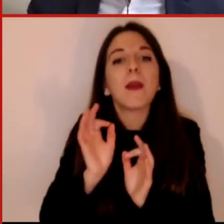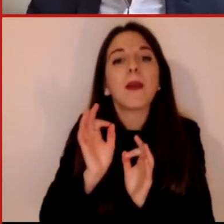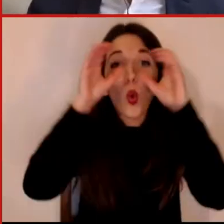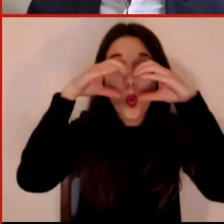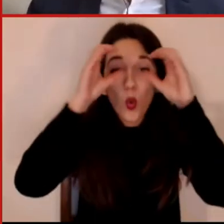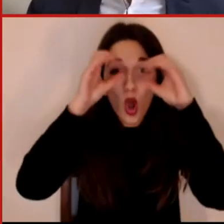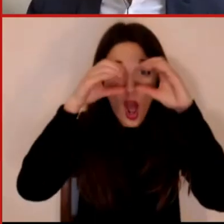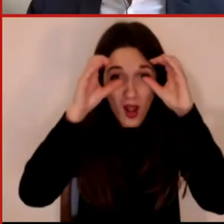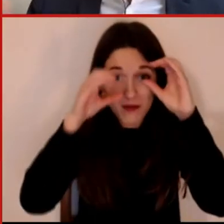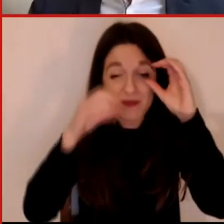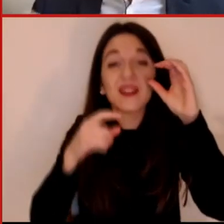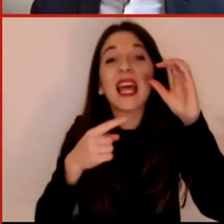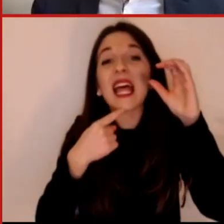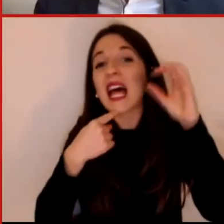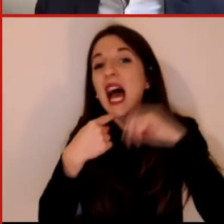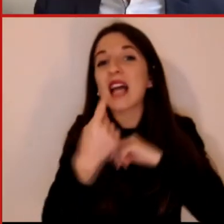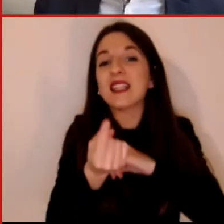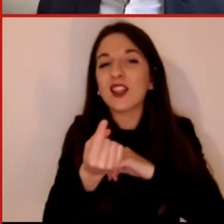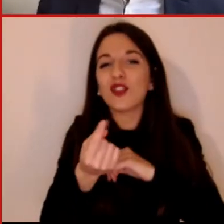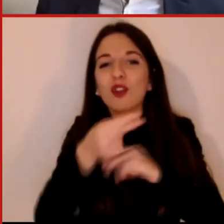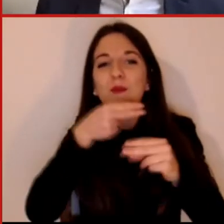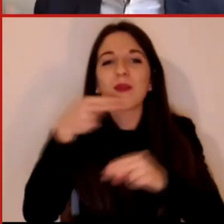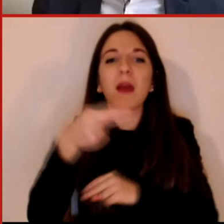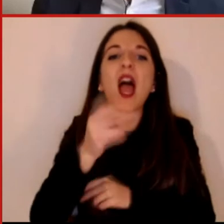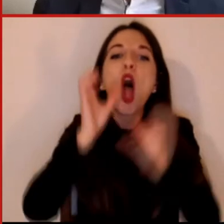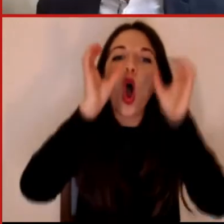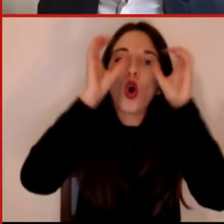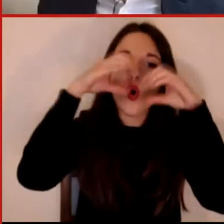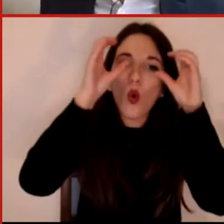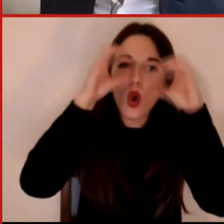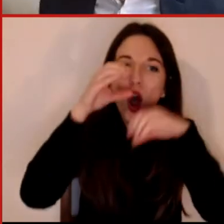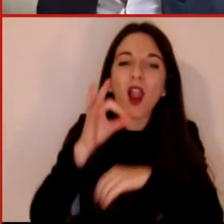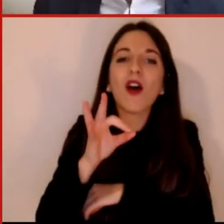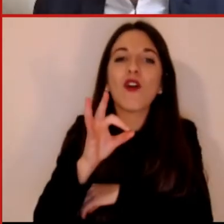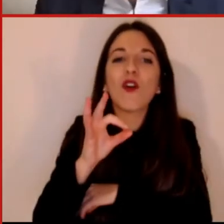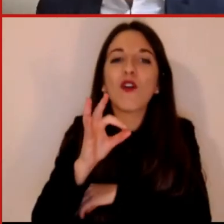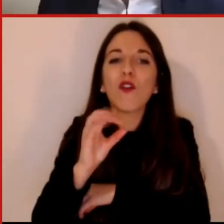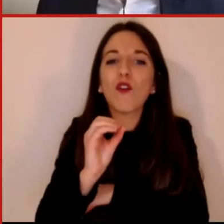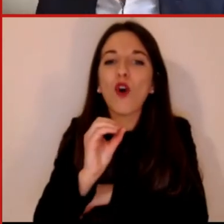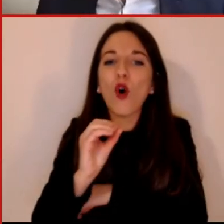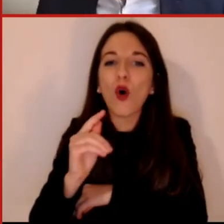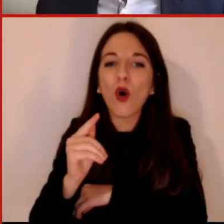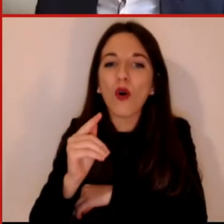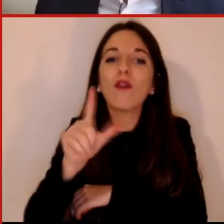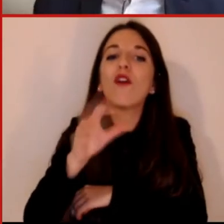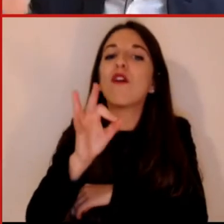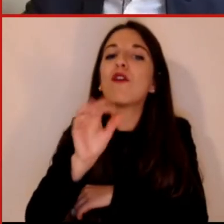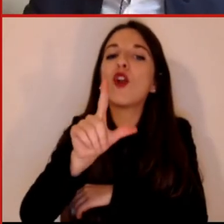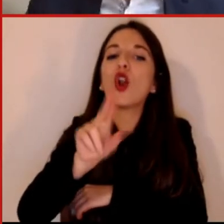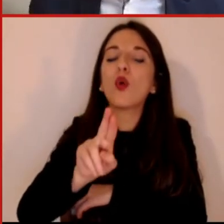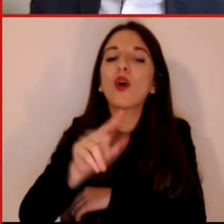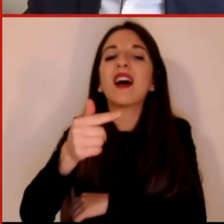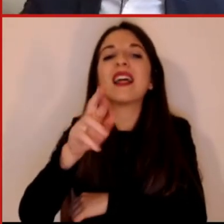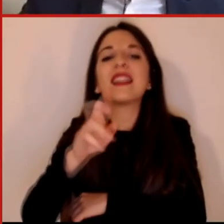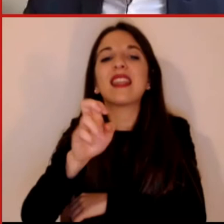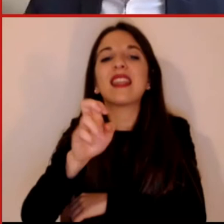quello che fu chiamato Google Flu Trend, cioè un sistema che misurava l'incidenza dell'influenza negli Stati Uniti, ma non attraverso